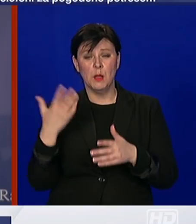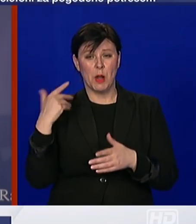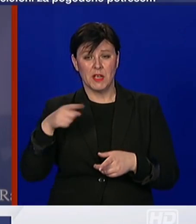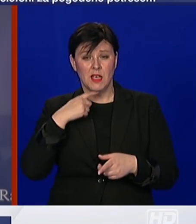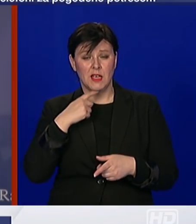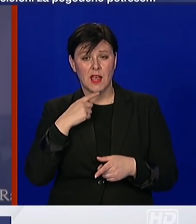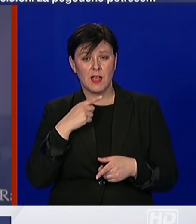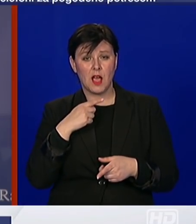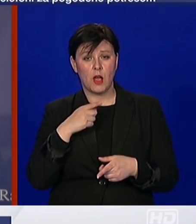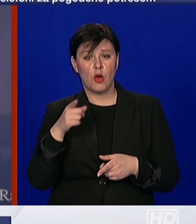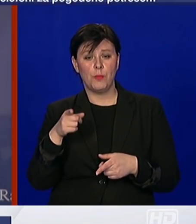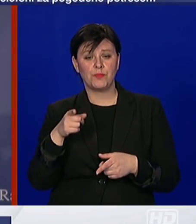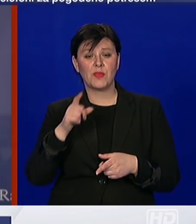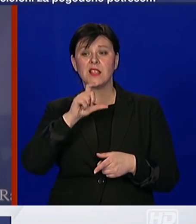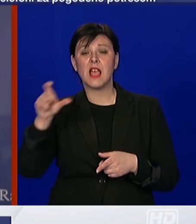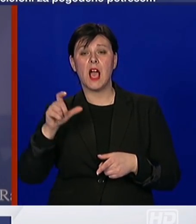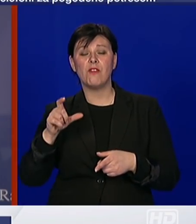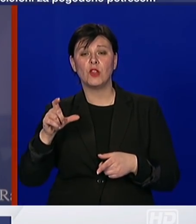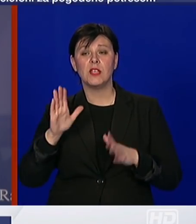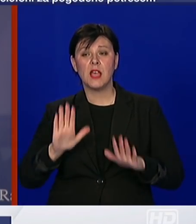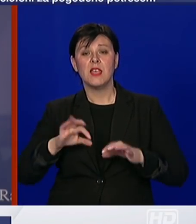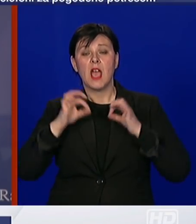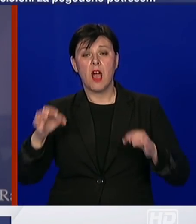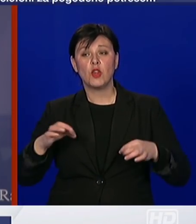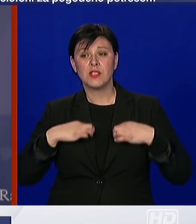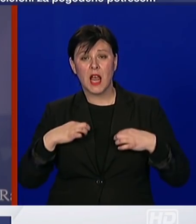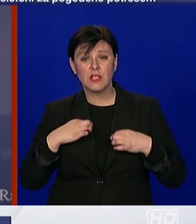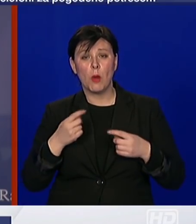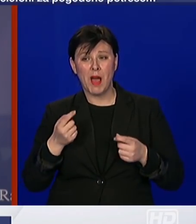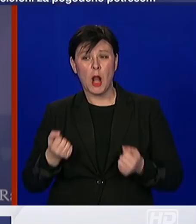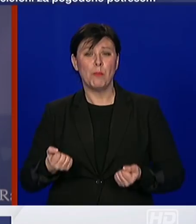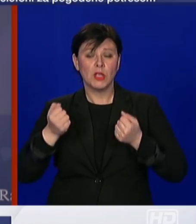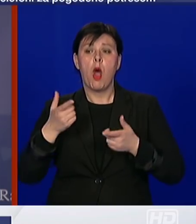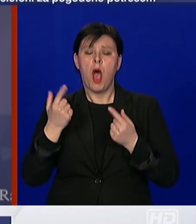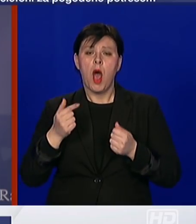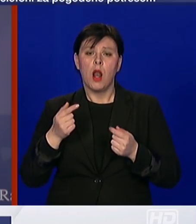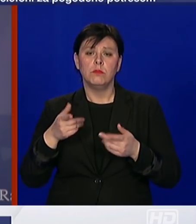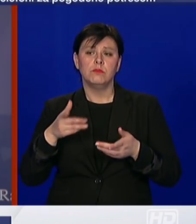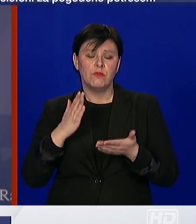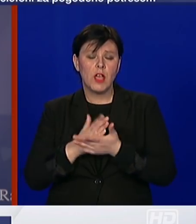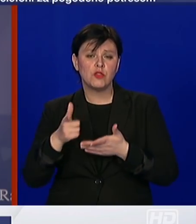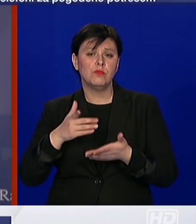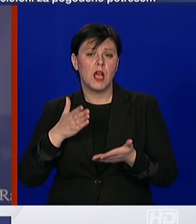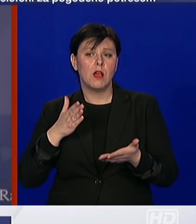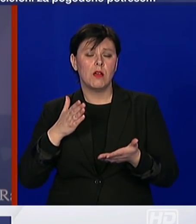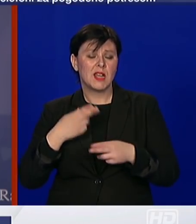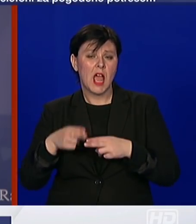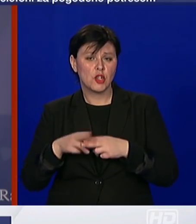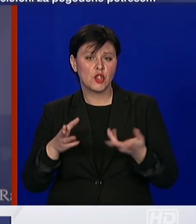su oni u Zavodu za javno zdravstvo, malo im je trebalo, ali su sve riješili. Dakle, riješava se. Ukoliko,